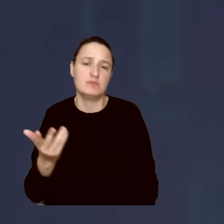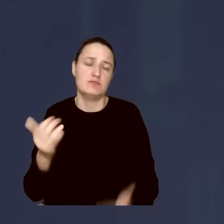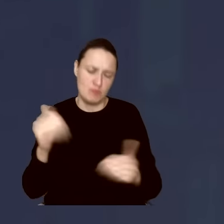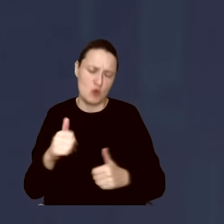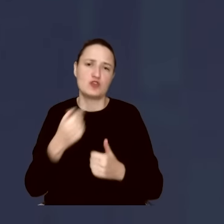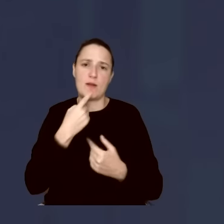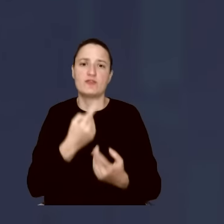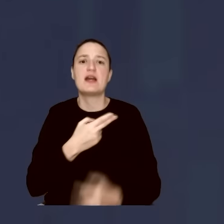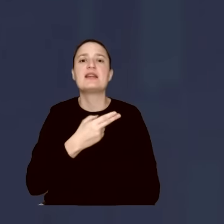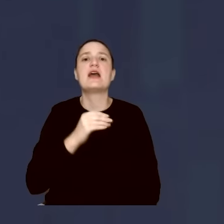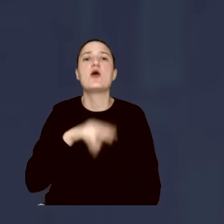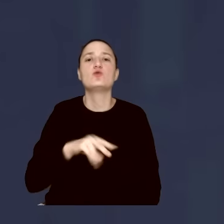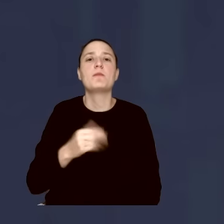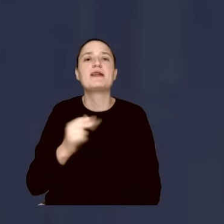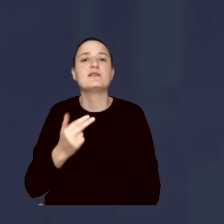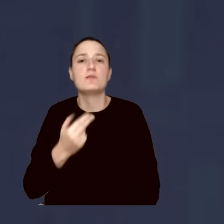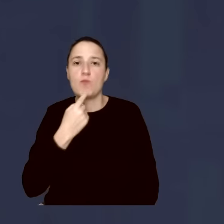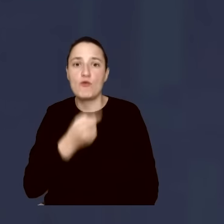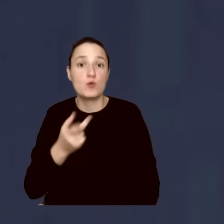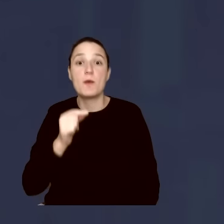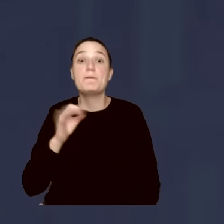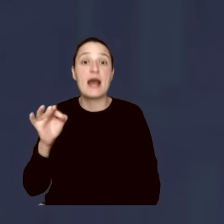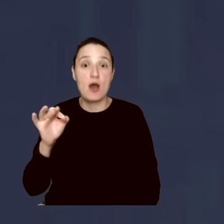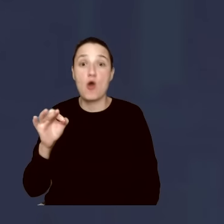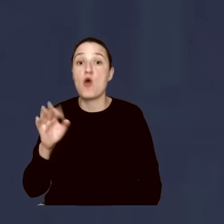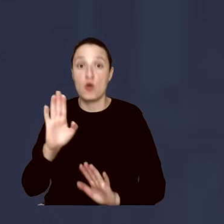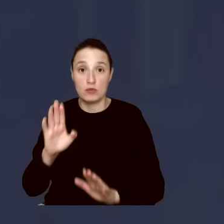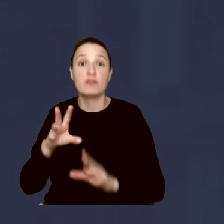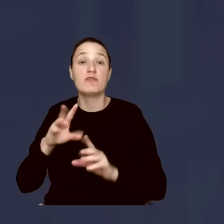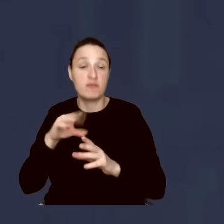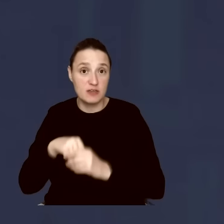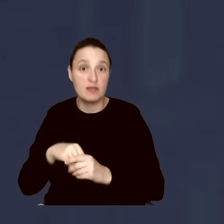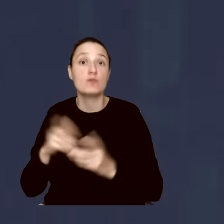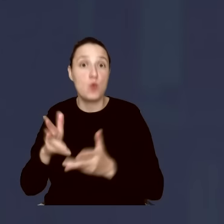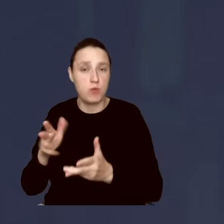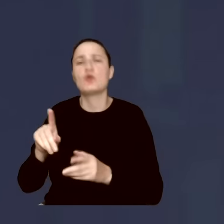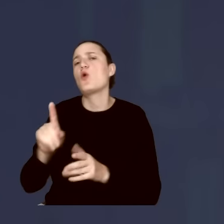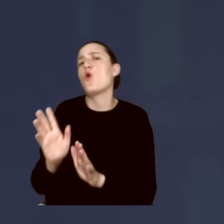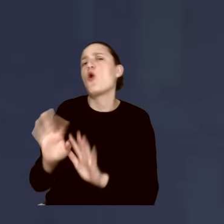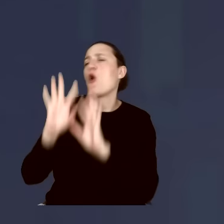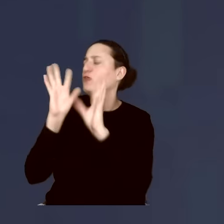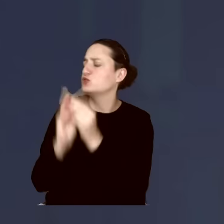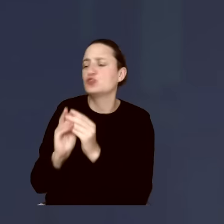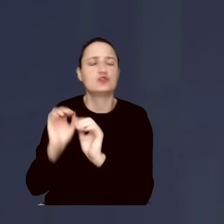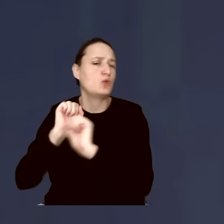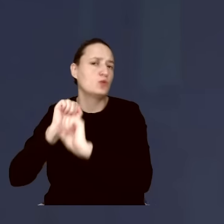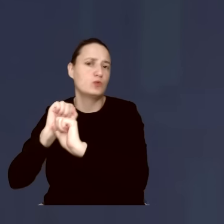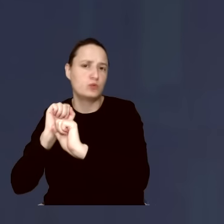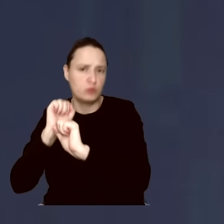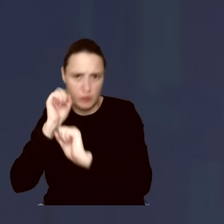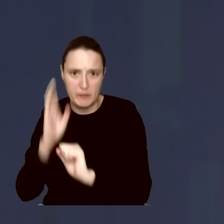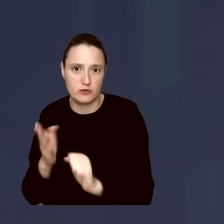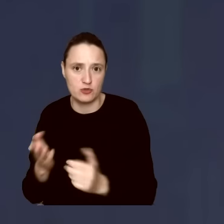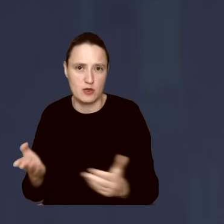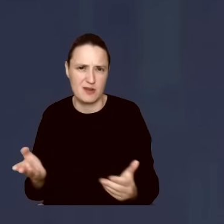jak jesteś w Platformie Obywatelskiej, to głos, włos z głowy ci nie spadnie. Diabeł ogonem, Worna cię ubrał i ogonem nam szedł, dzwoni.